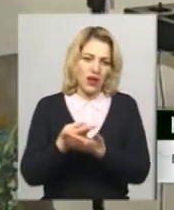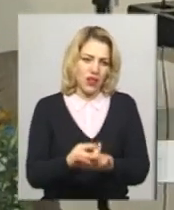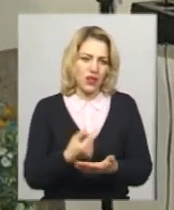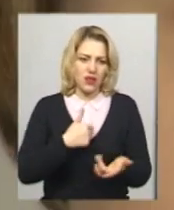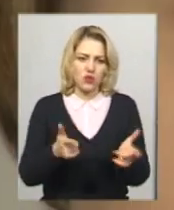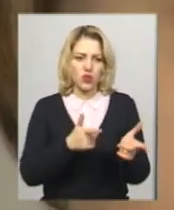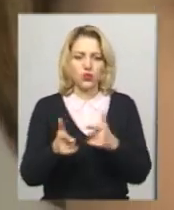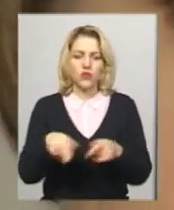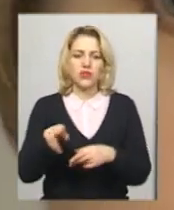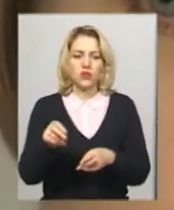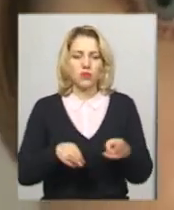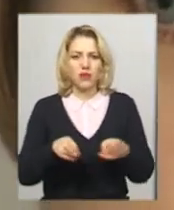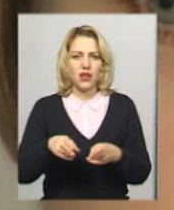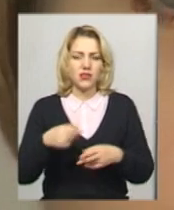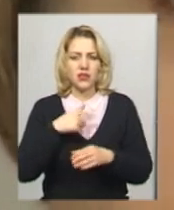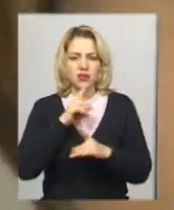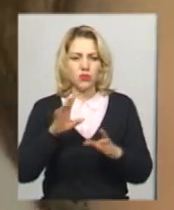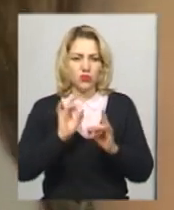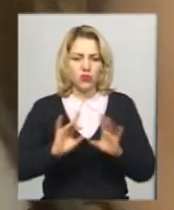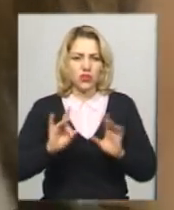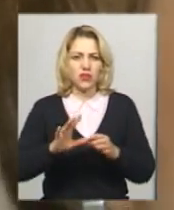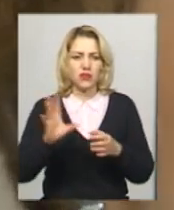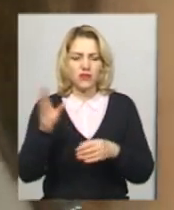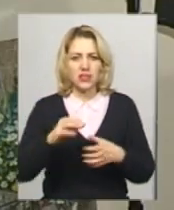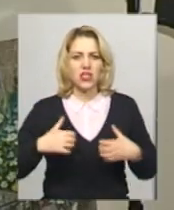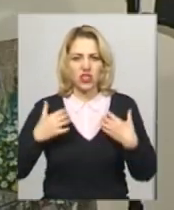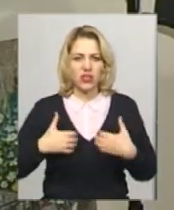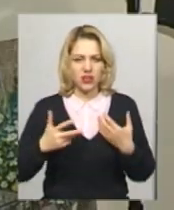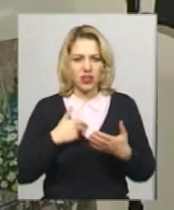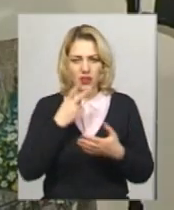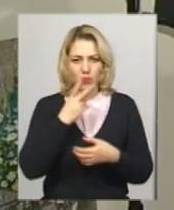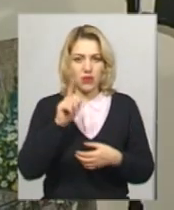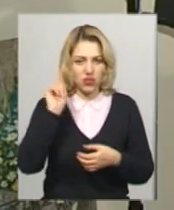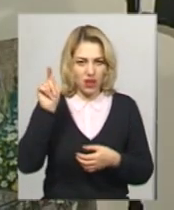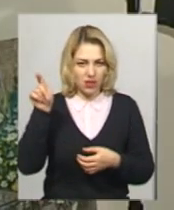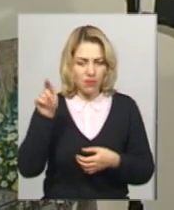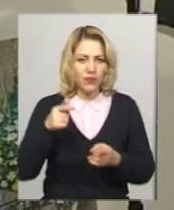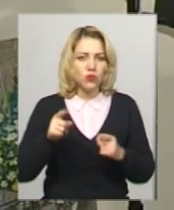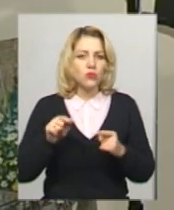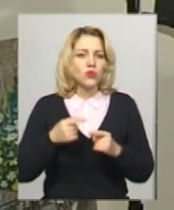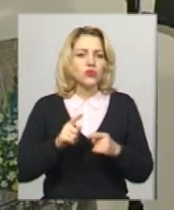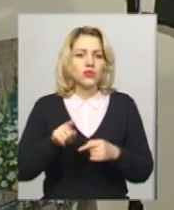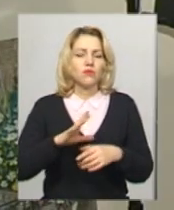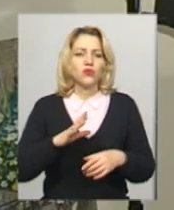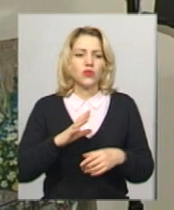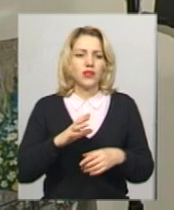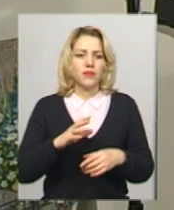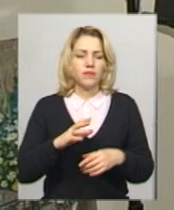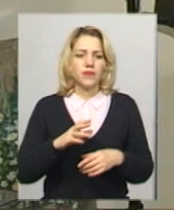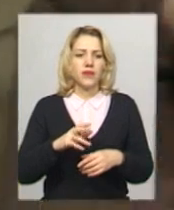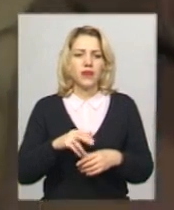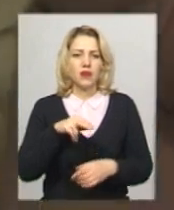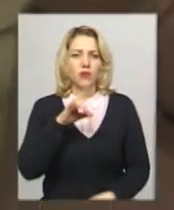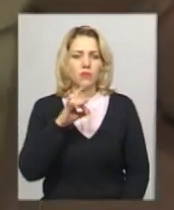готувалася до операції. Я не буду розповідати всіх жихіт, які я там побачила, тому що це було саме колопротологічне